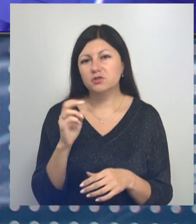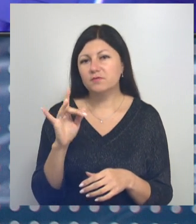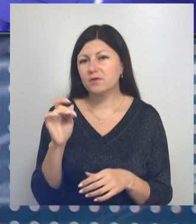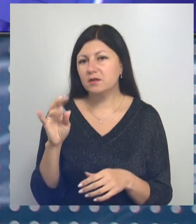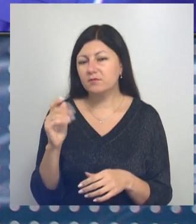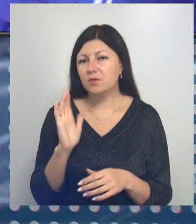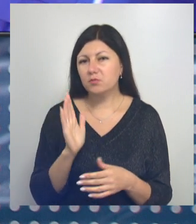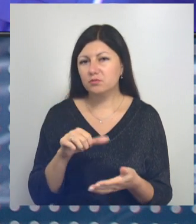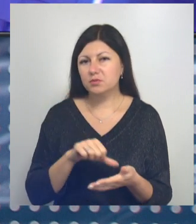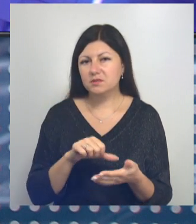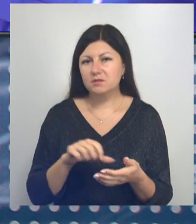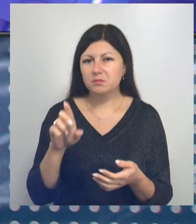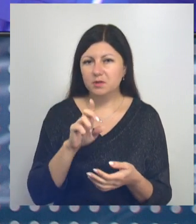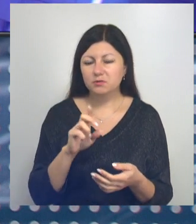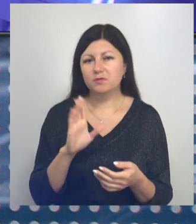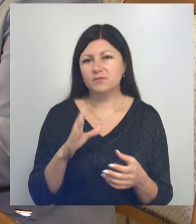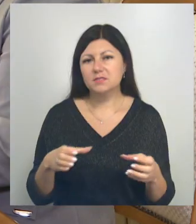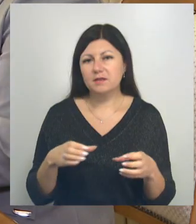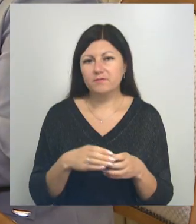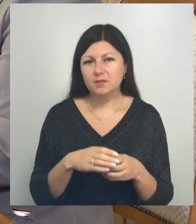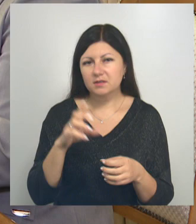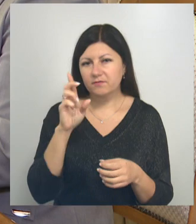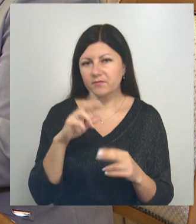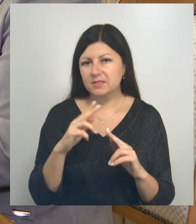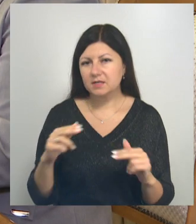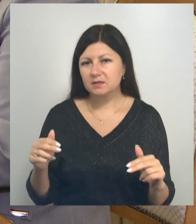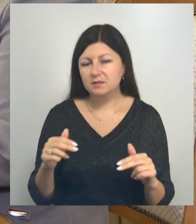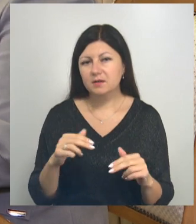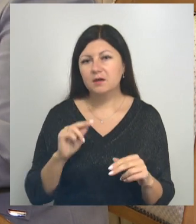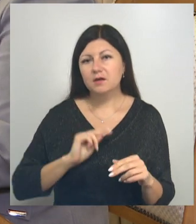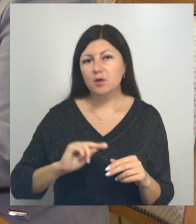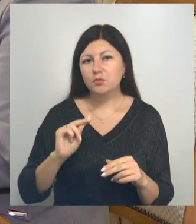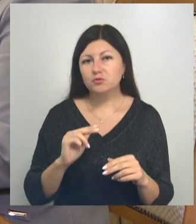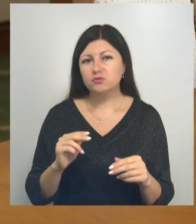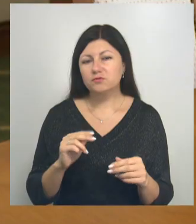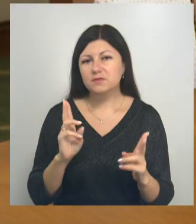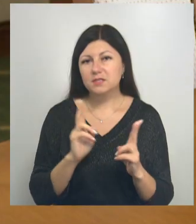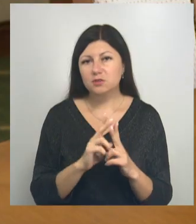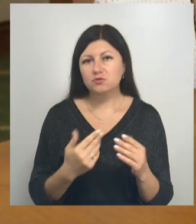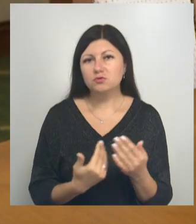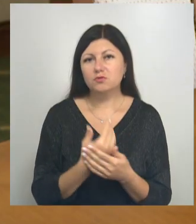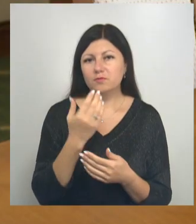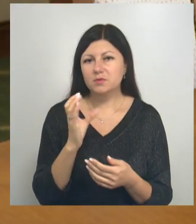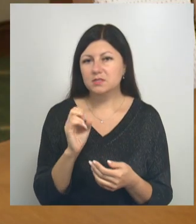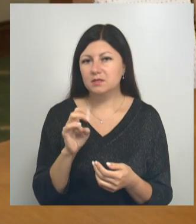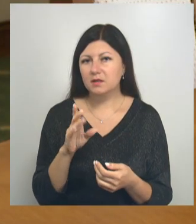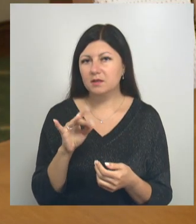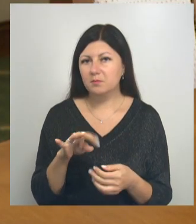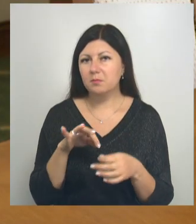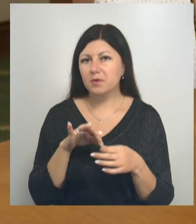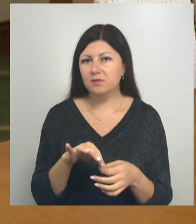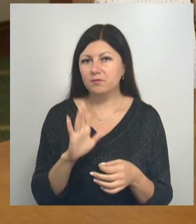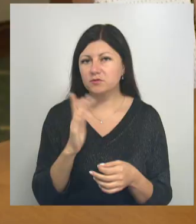представлять интересы белгородцев в Совете Федерации. Рабочую встречу с новым сенатором провел губернатор Вячеслав Гладков.